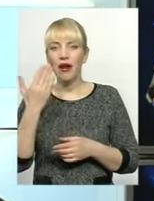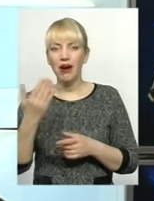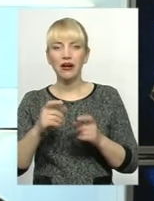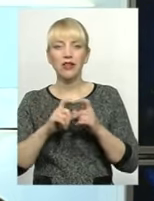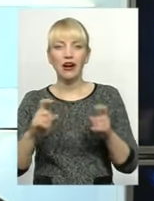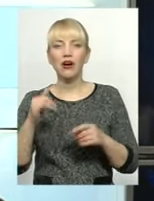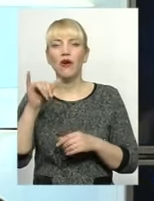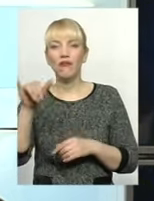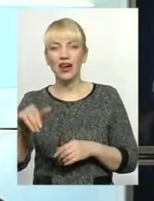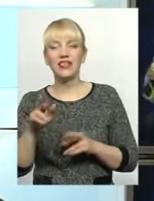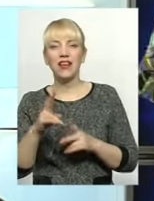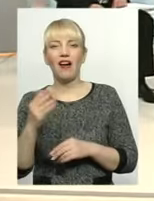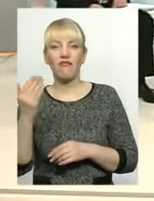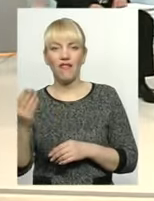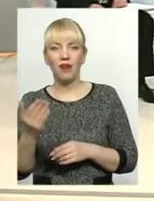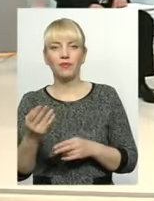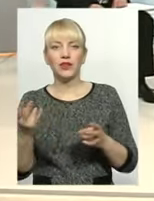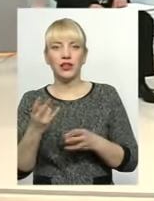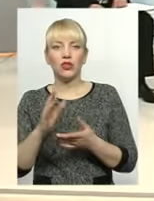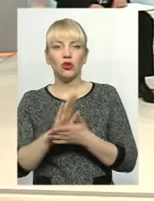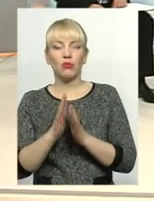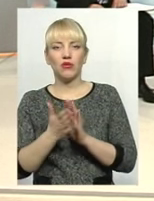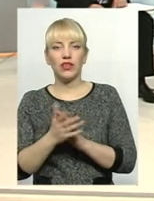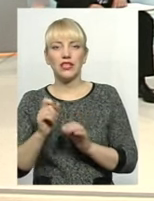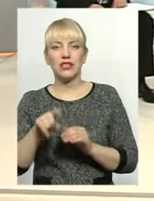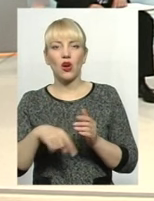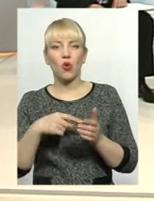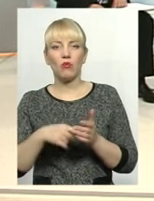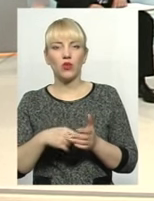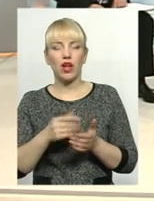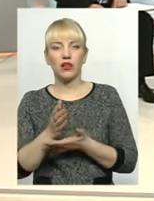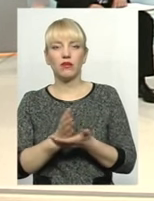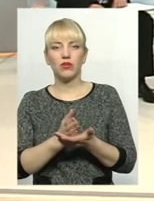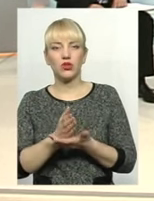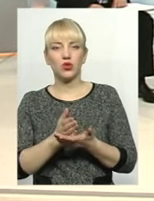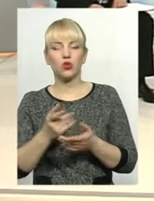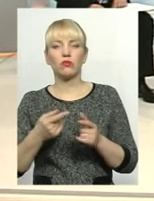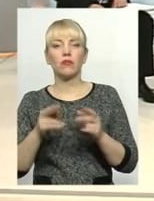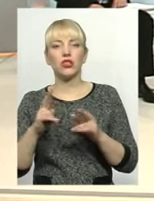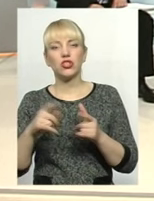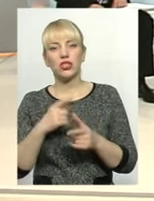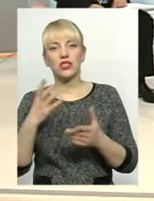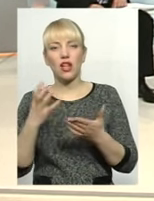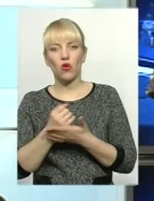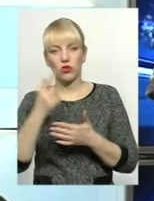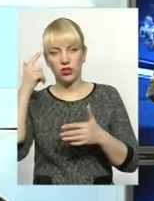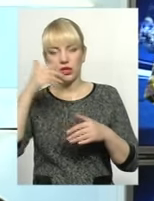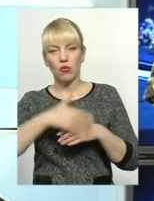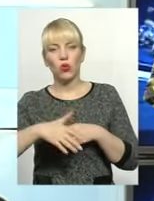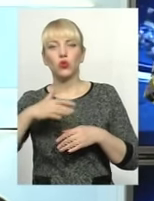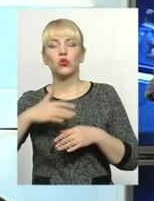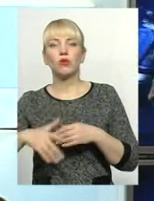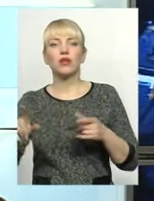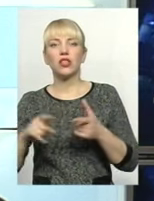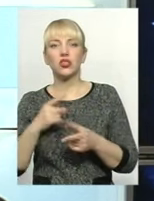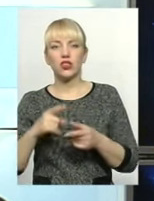як вам доводиться домовлятися з комунальними службами? Чи знаходити порозуміння? Чи знову же ситуація